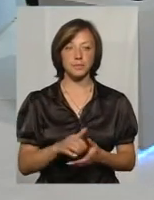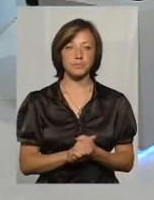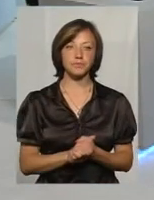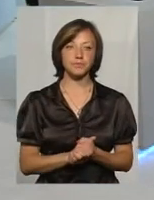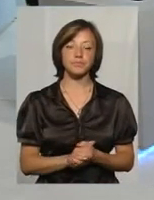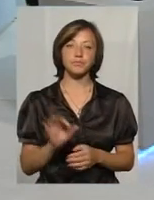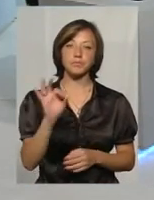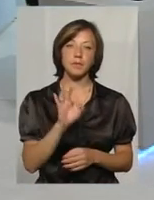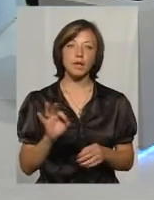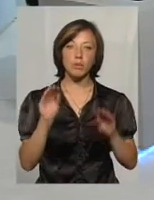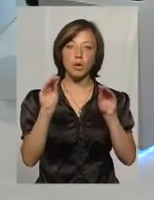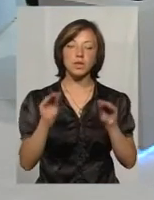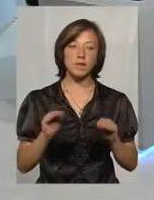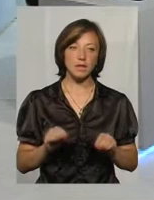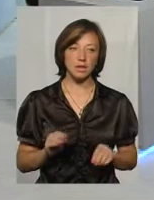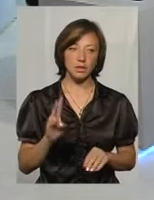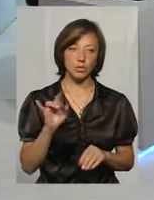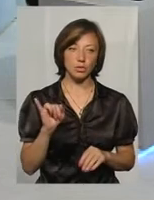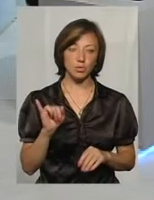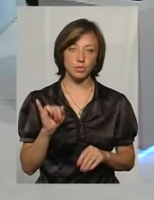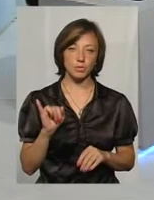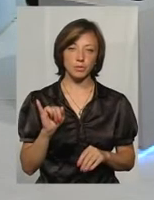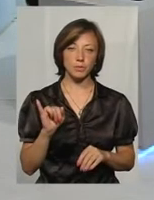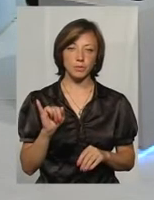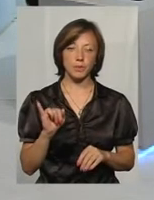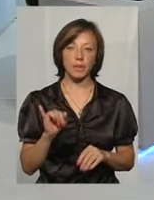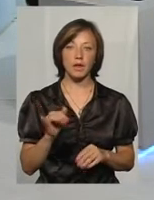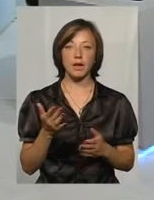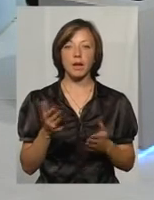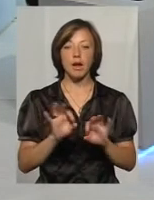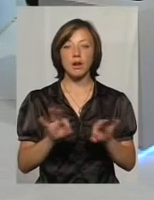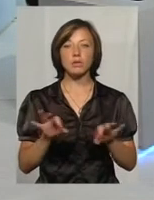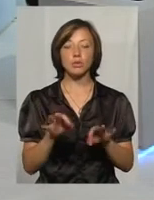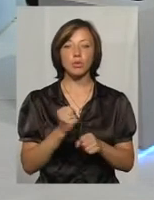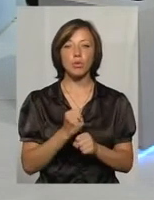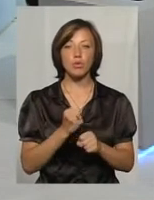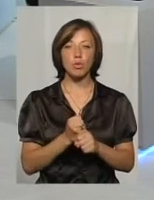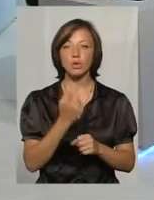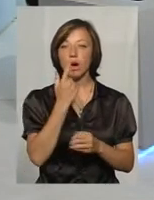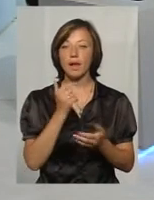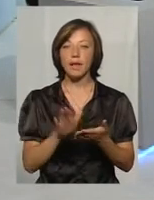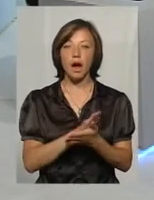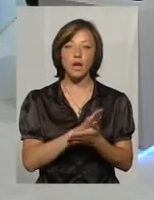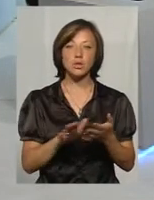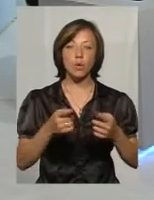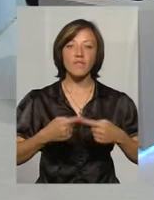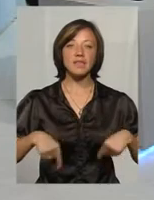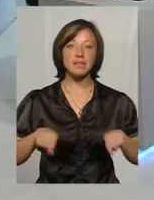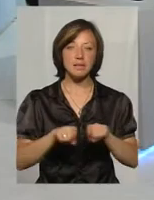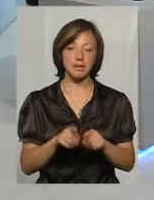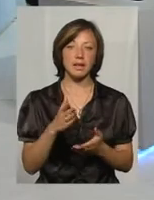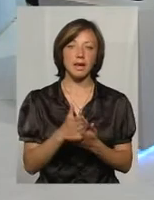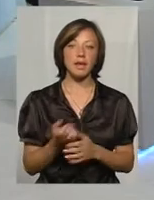статистики, яка характеризує роботу діалізного відділення. Є кілька